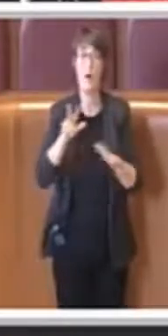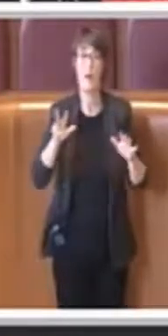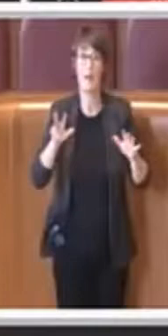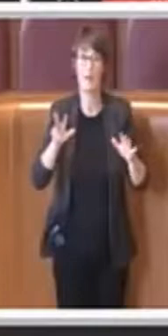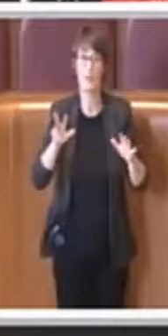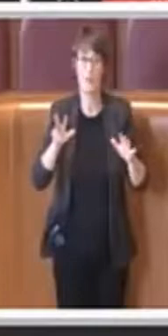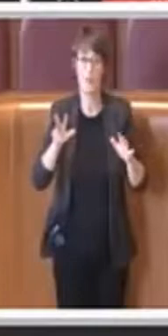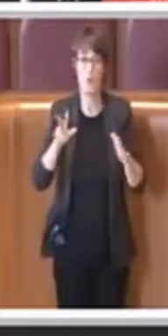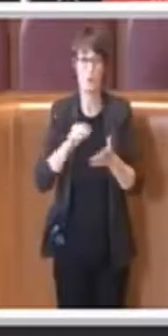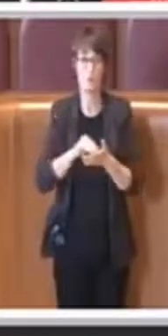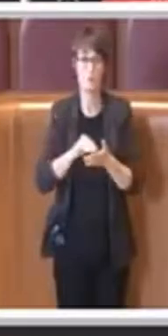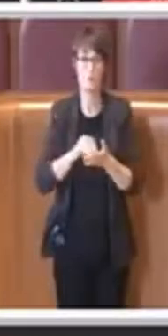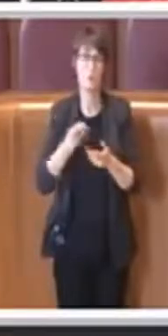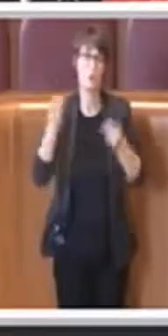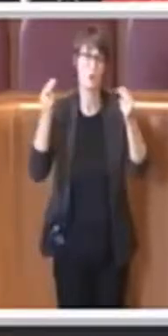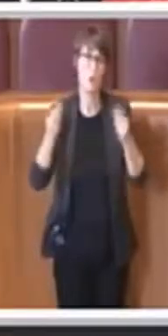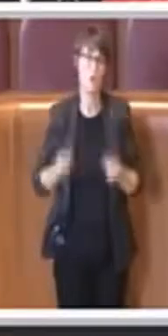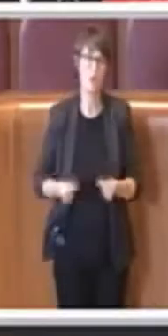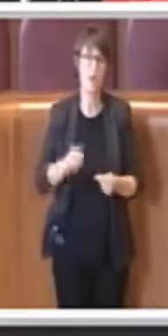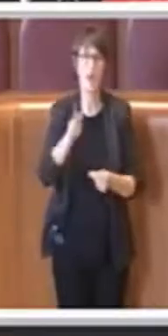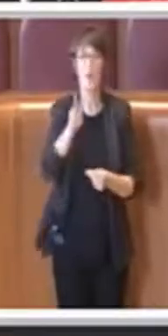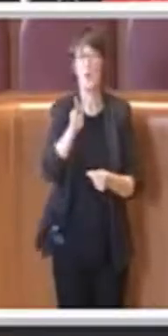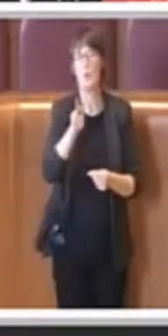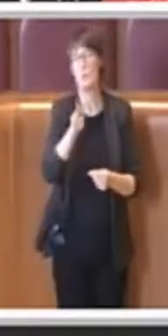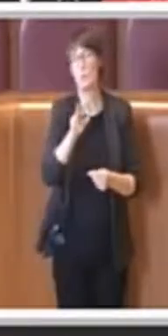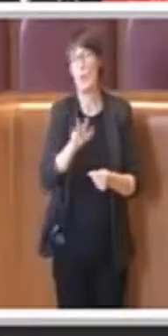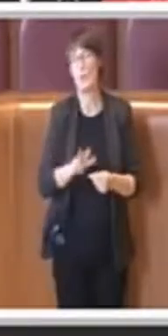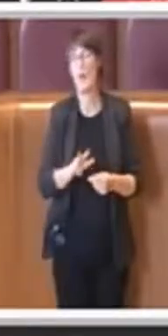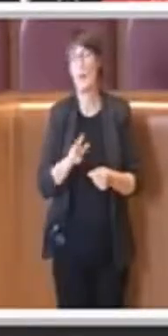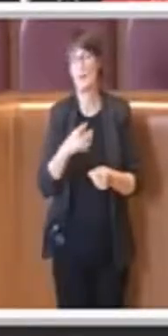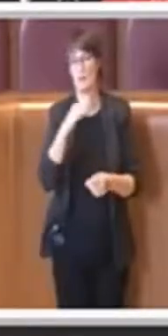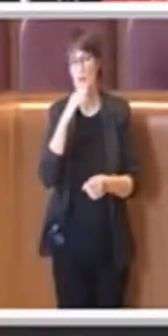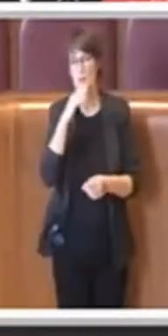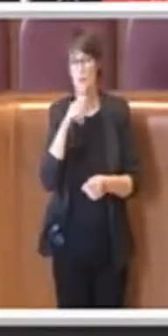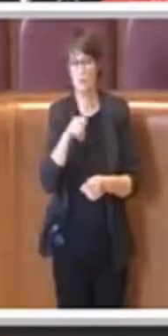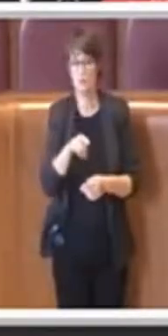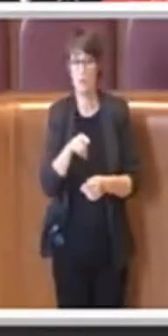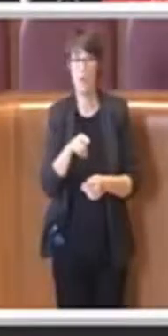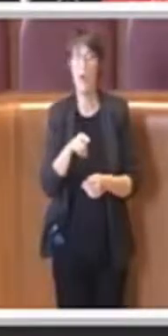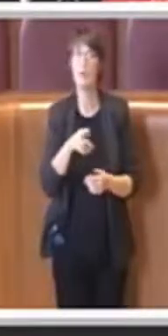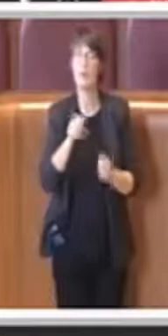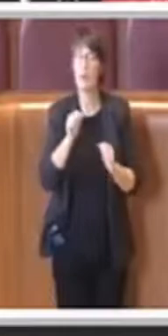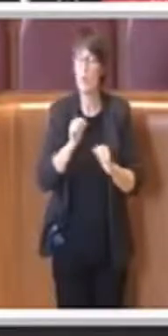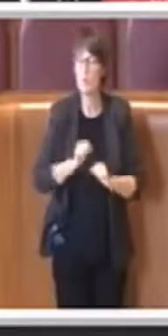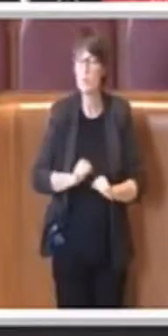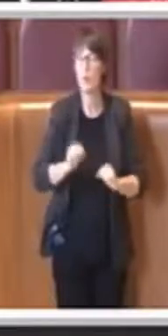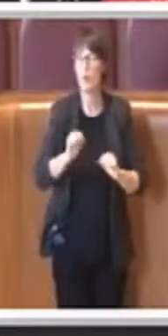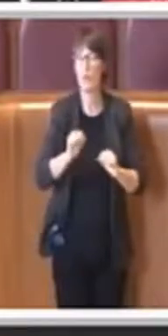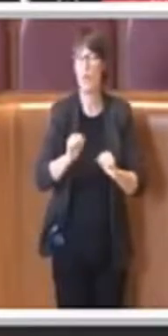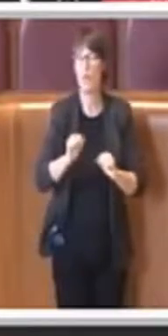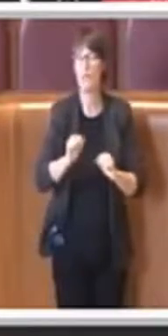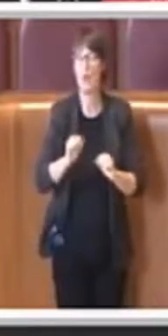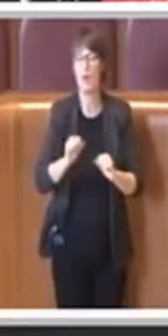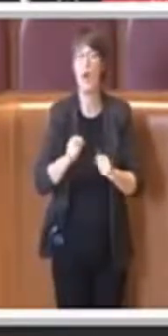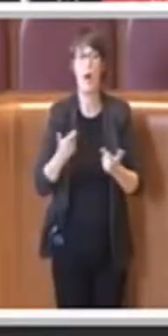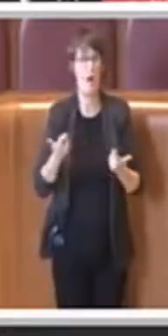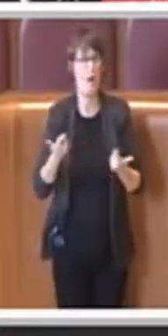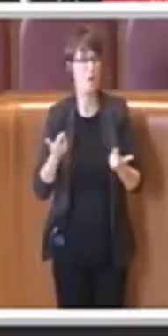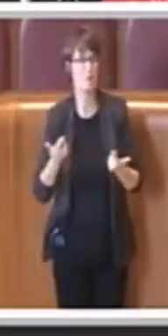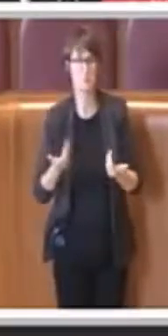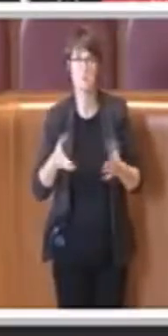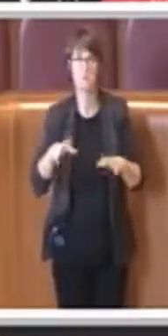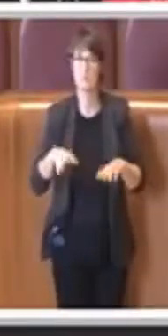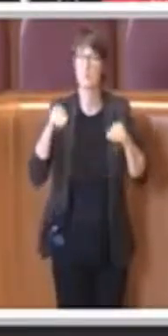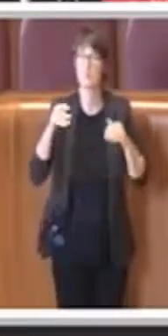potesse essere promossa, poteva essere promossa una consultazione referendaria, un referendum